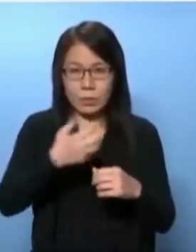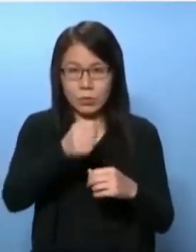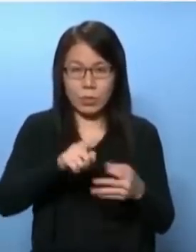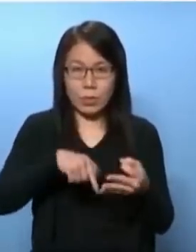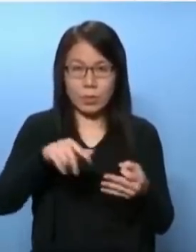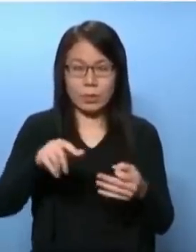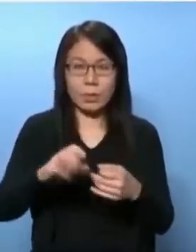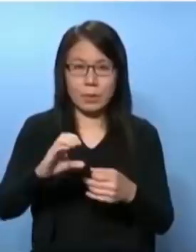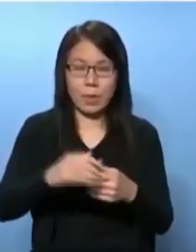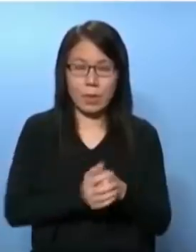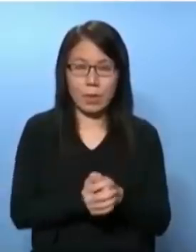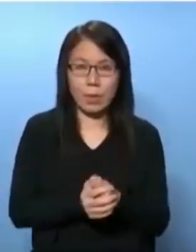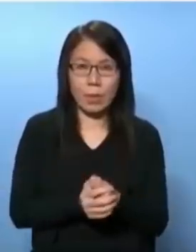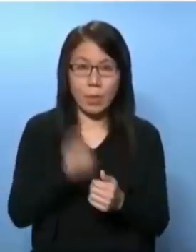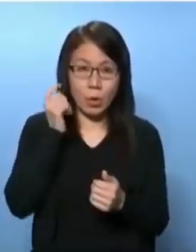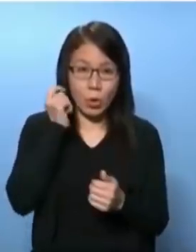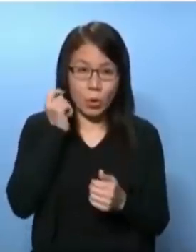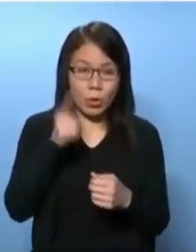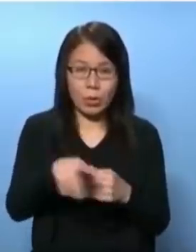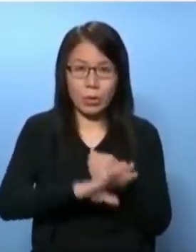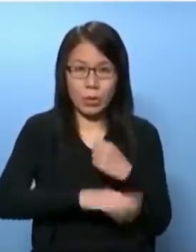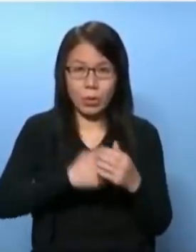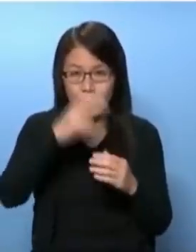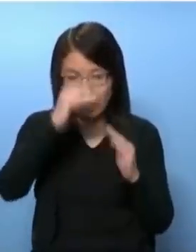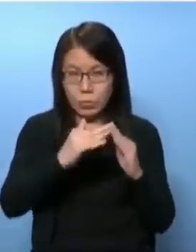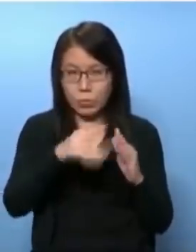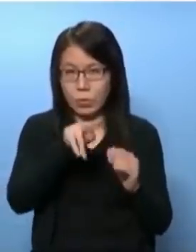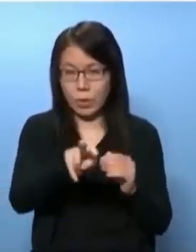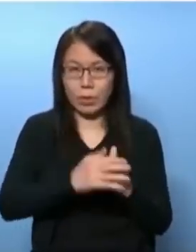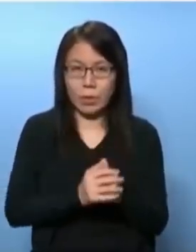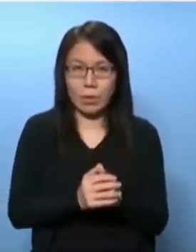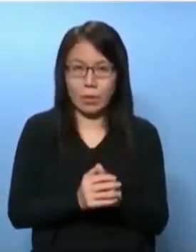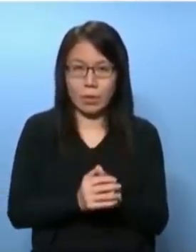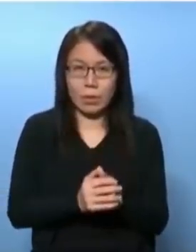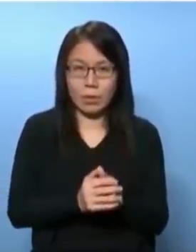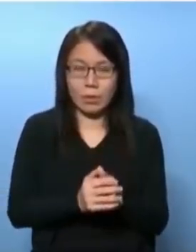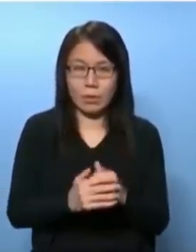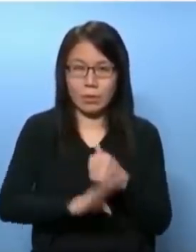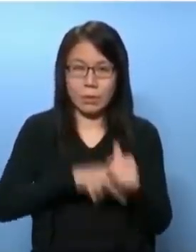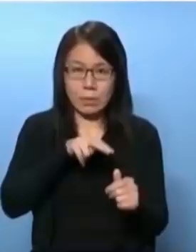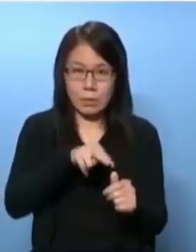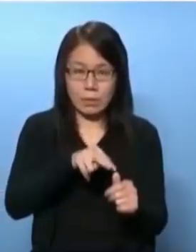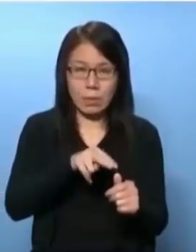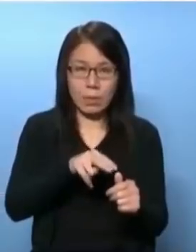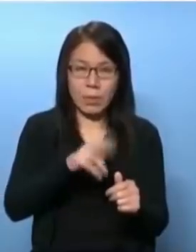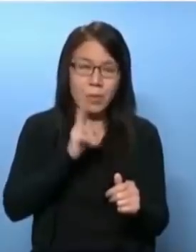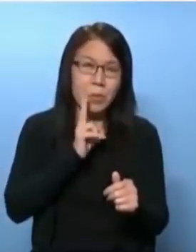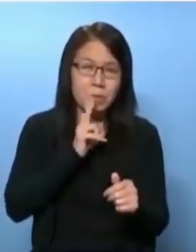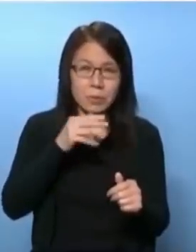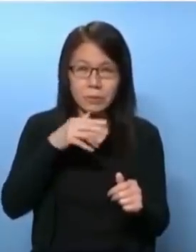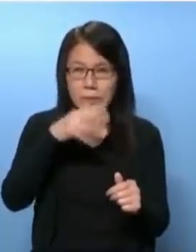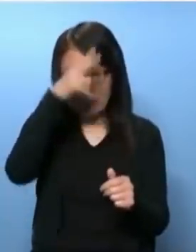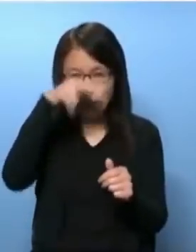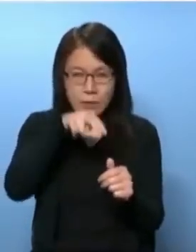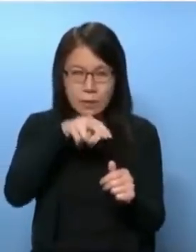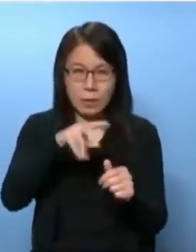怎么样现在整个律政司律政署被人看是个政治检控的工具其实我都很难见